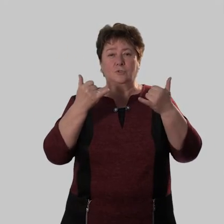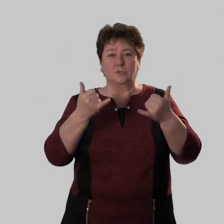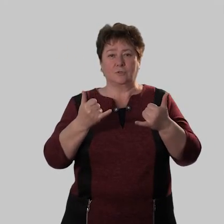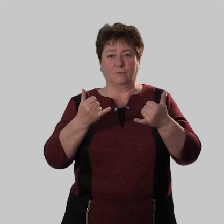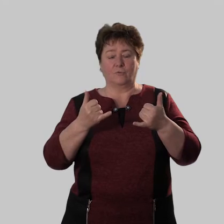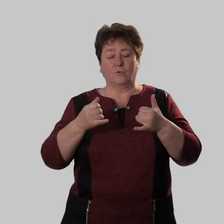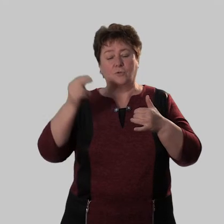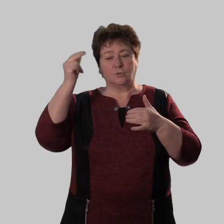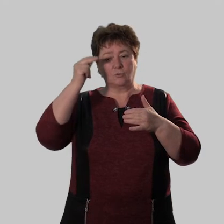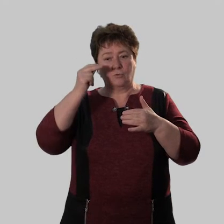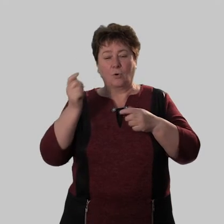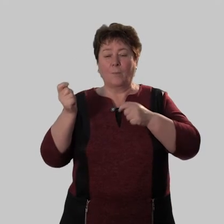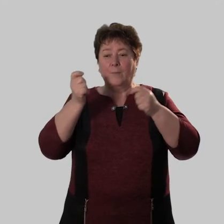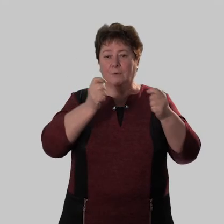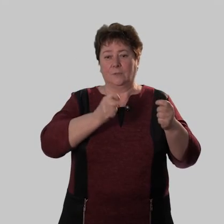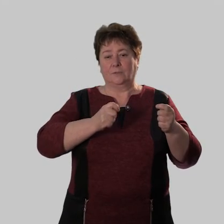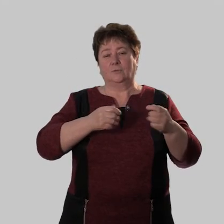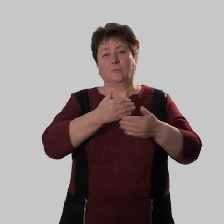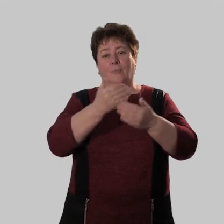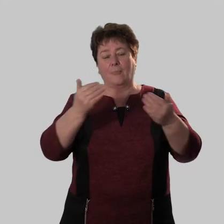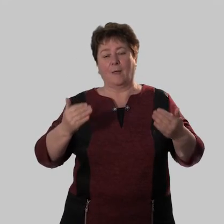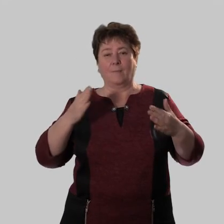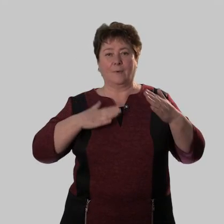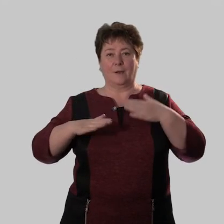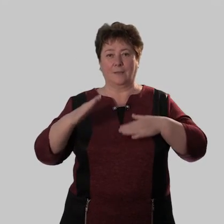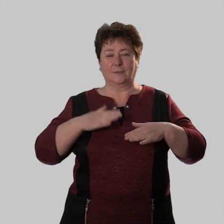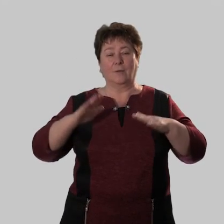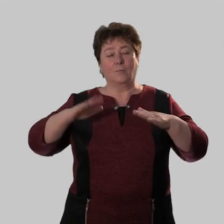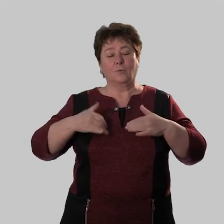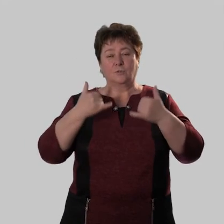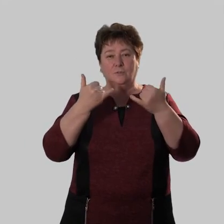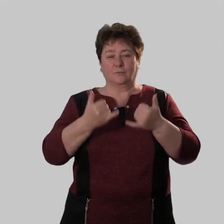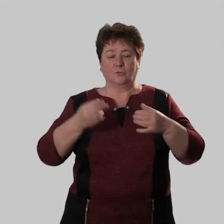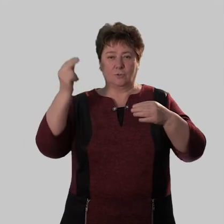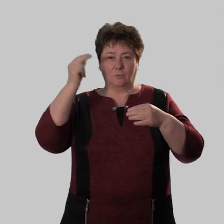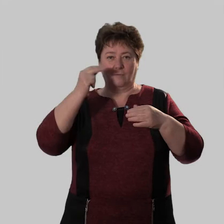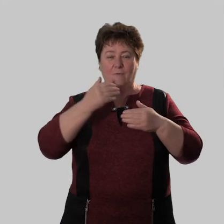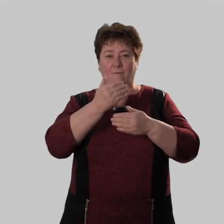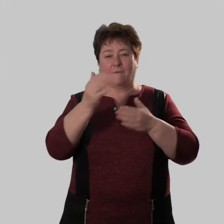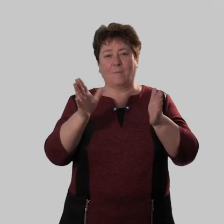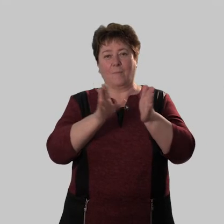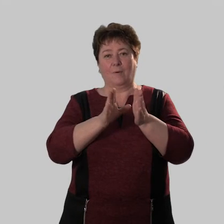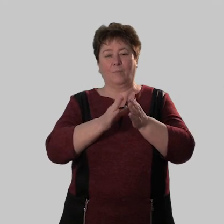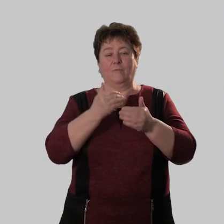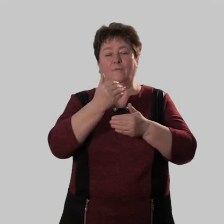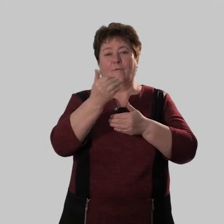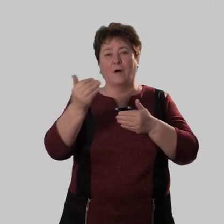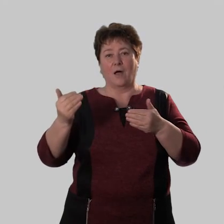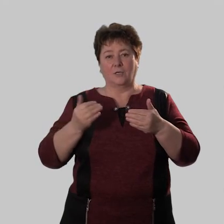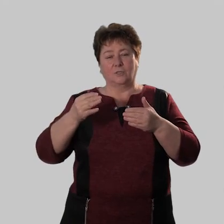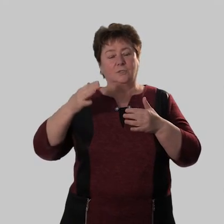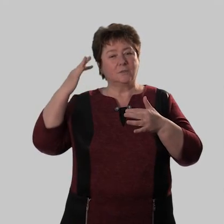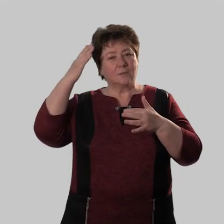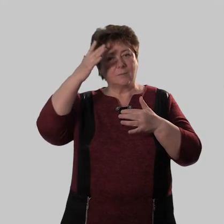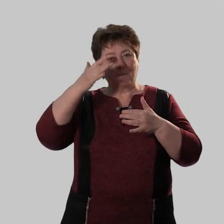что сегодняшний урок принесет нам всем радость пусть на сегодняшнем уроке вам помогут ваша